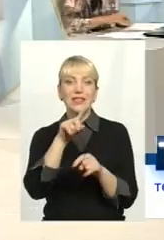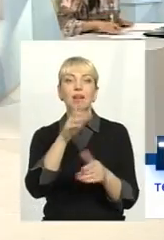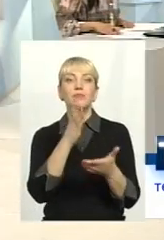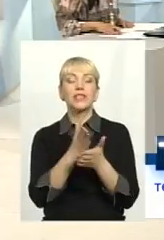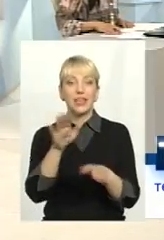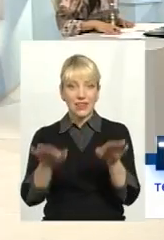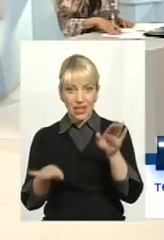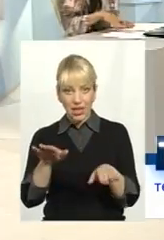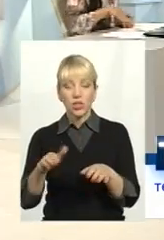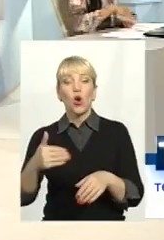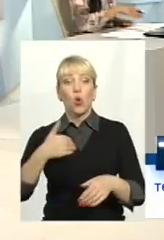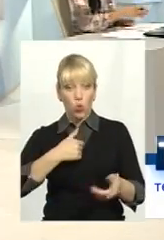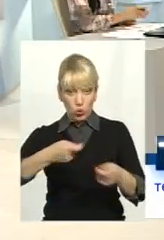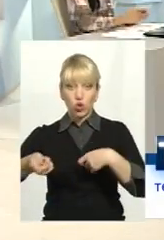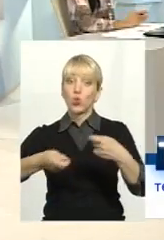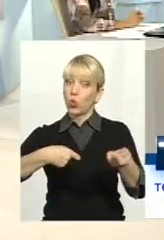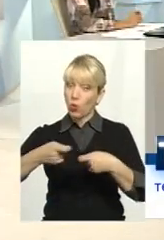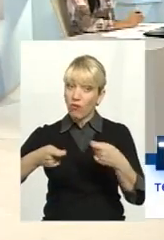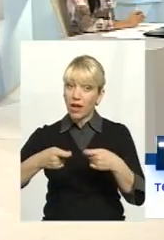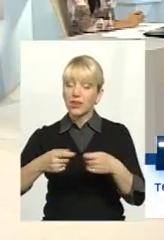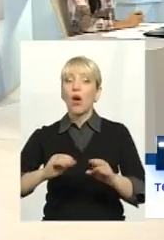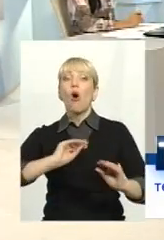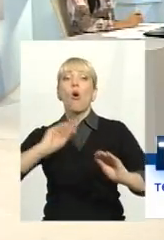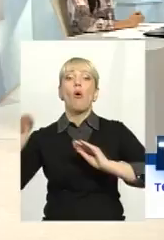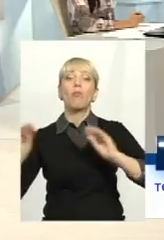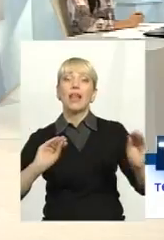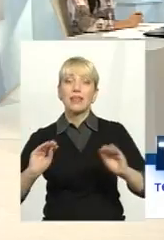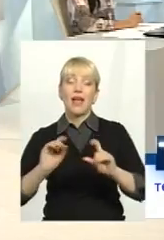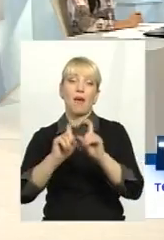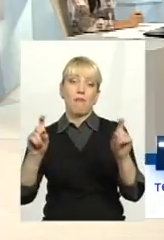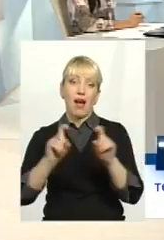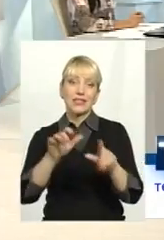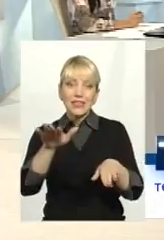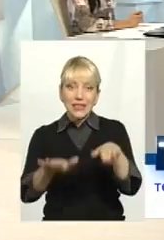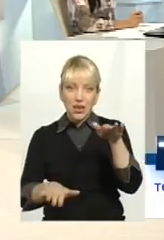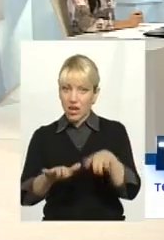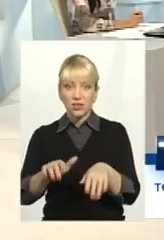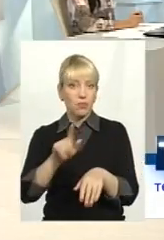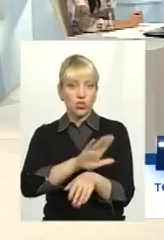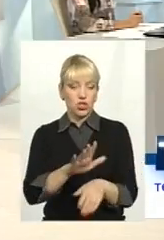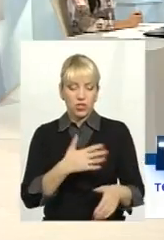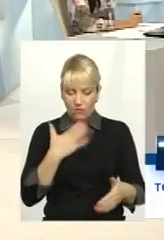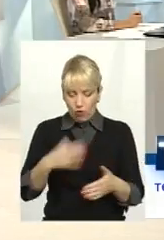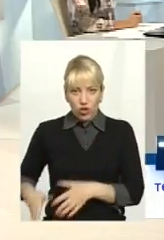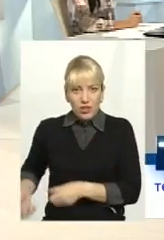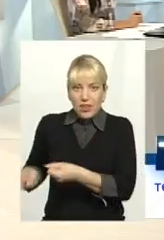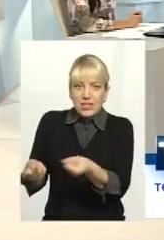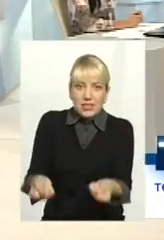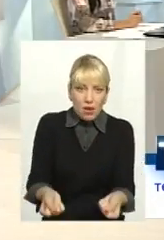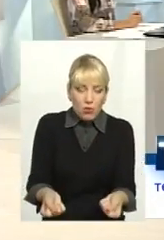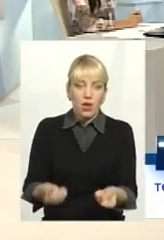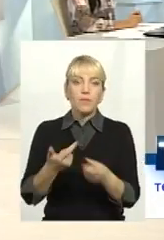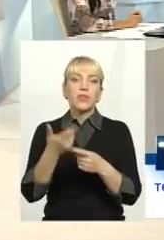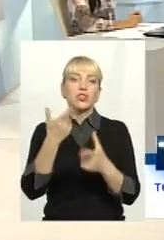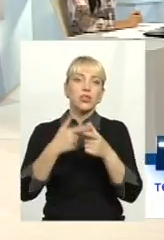Хочеш торгувати, обладнай магазин Терезами. Ми ж не йдемо із своїми, або на заправку. Ми